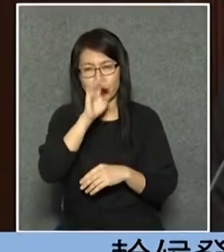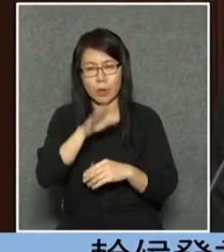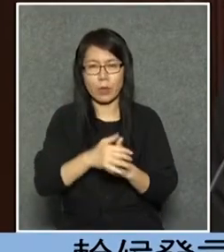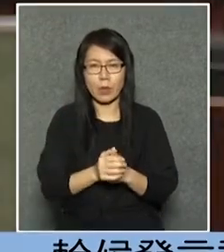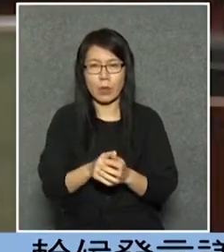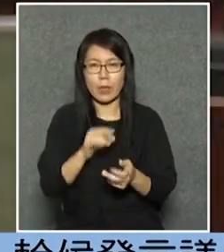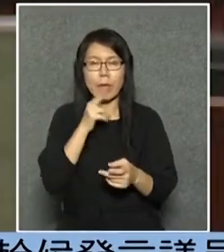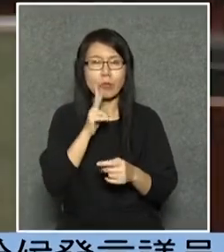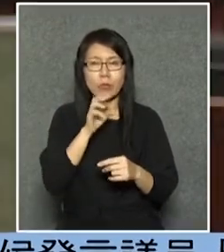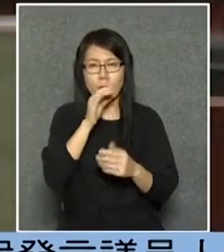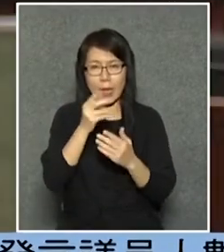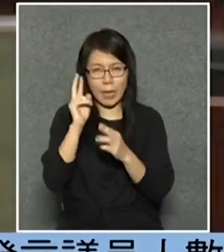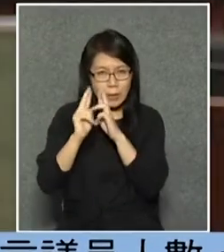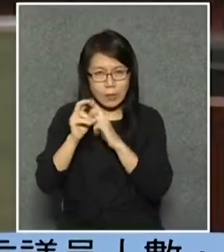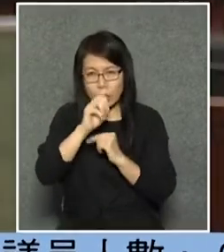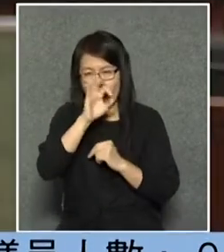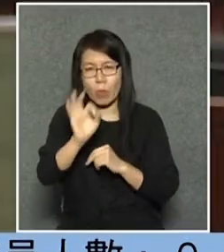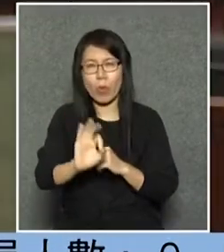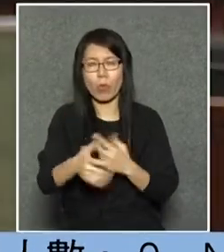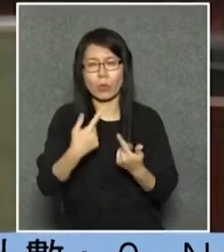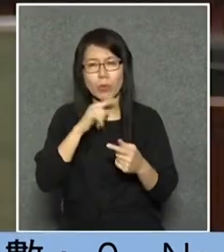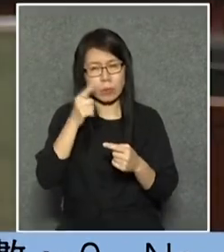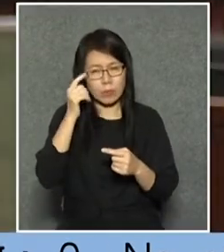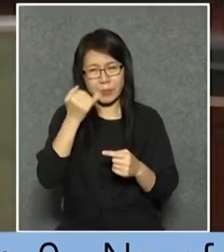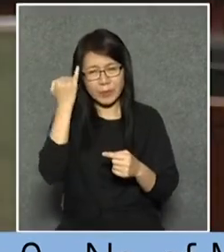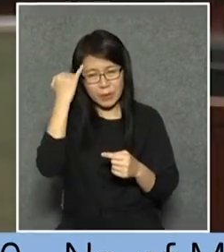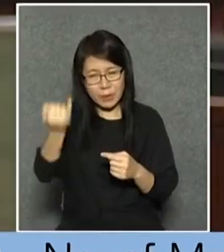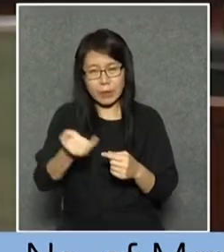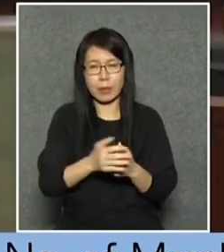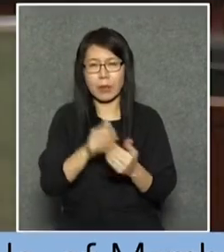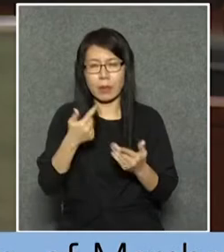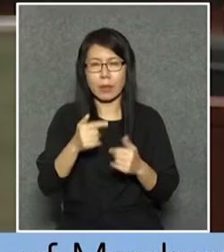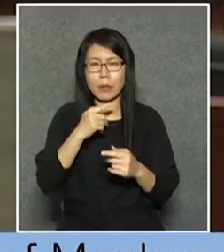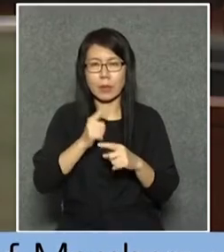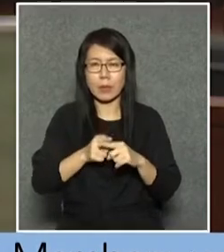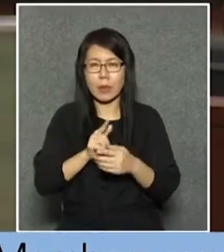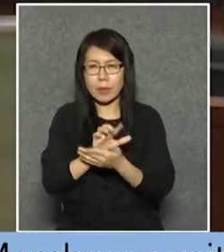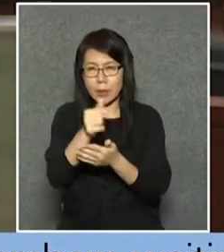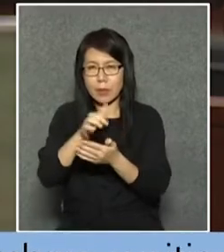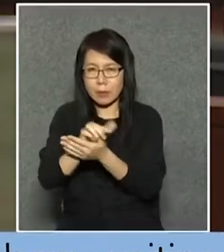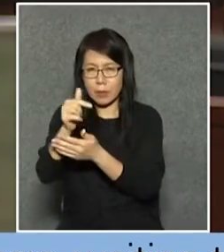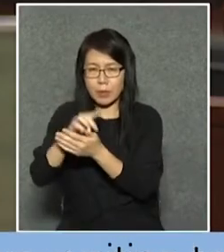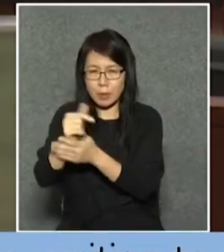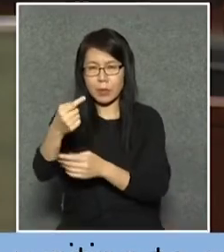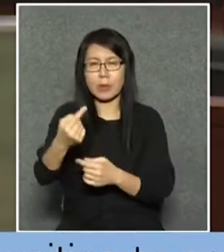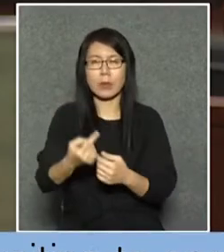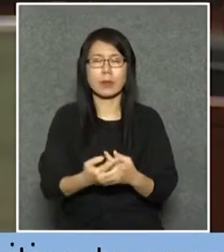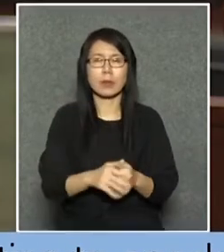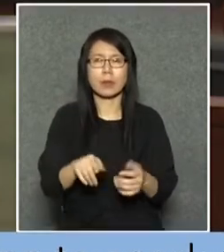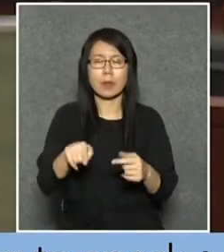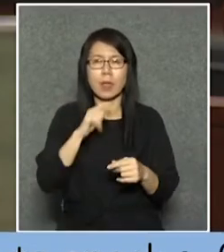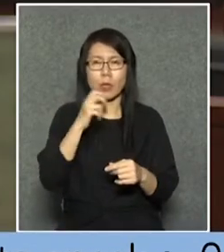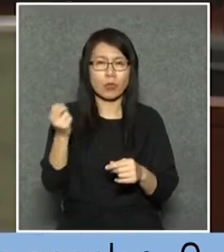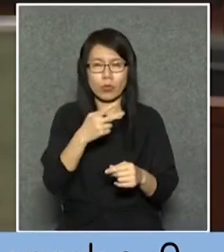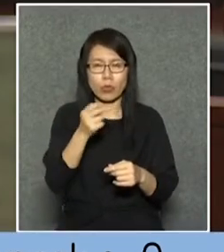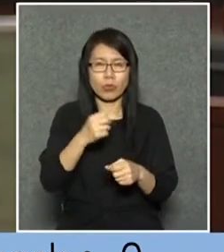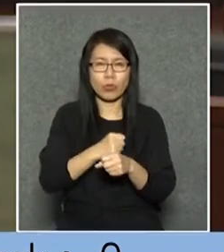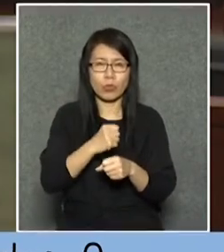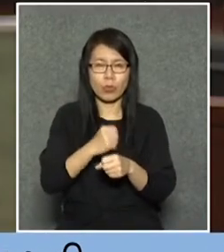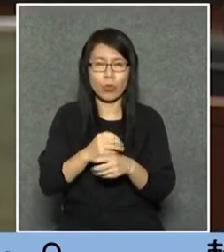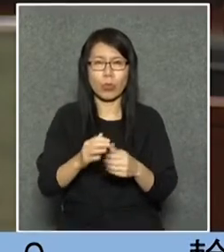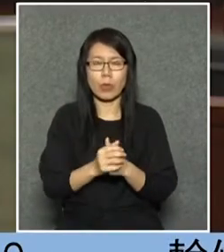知道我想講什麼我的主張就是說其實我們不需要十年十年一次去再做這個